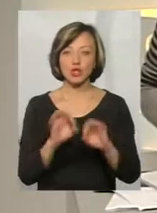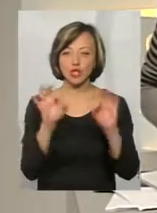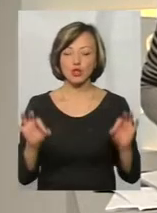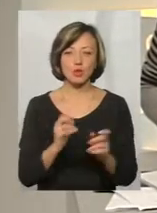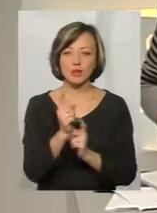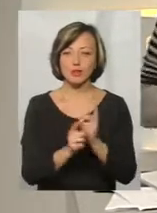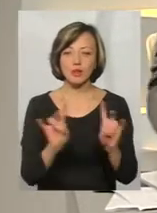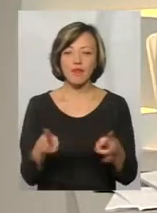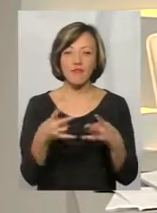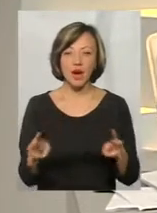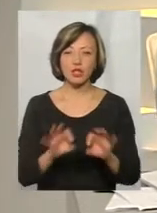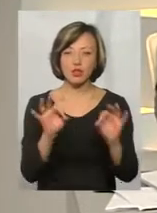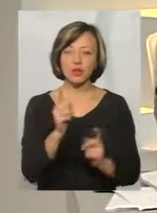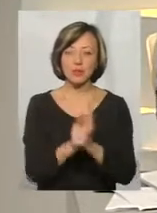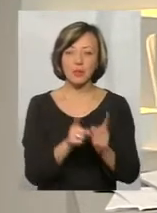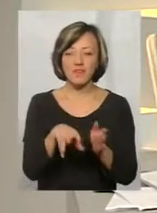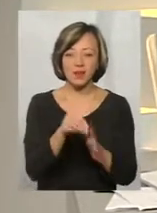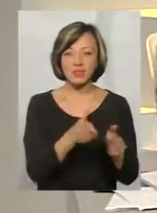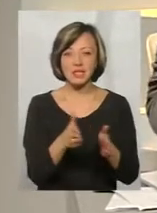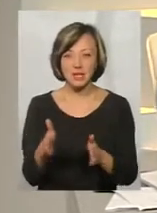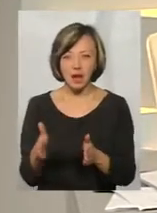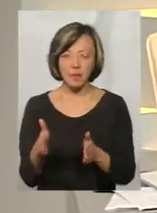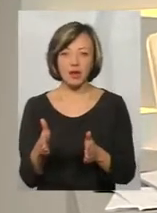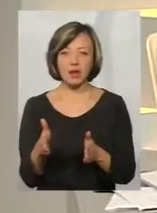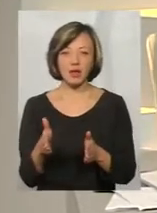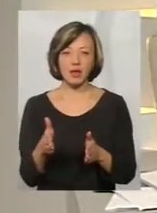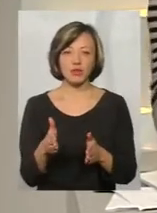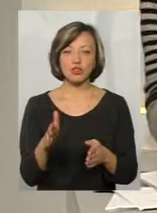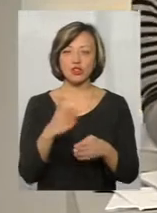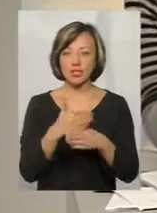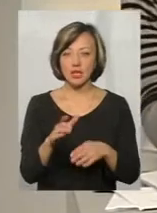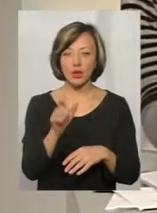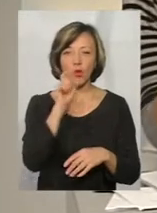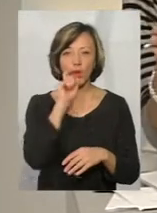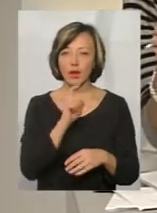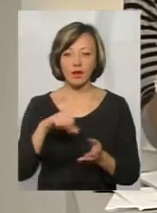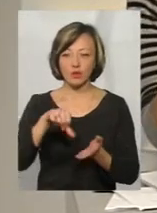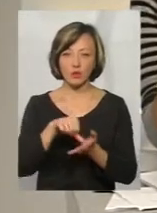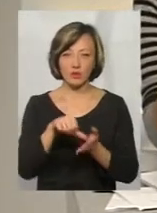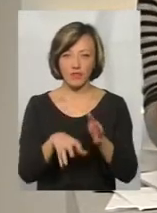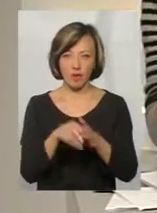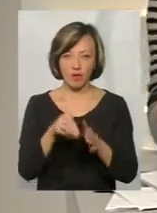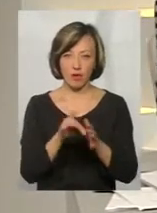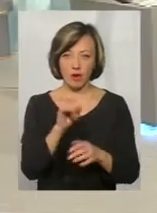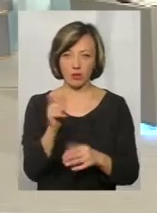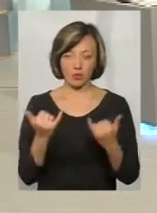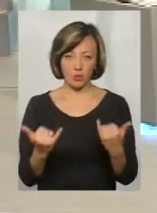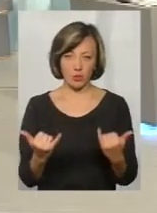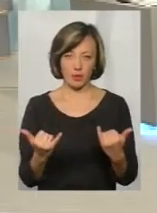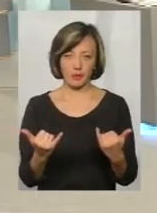варто нічого змінювати в виборчій системі, як ви зазначили, частина України не бере участь в виборчому процесі і сьогодні.